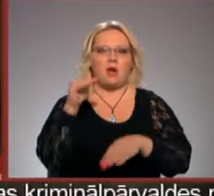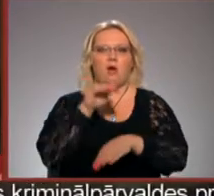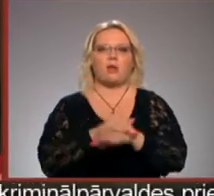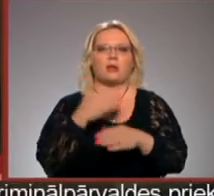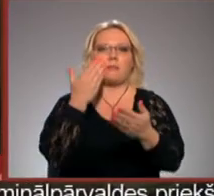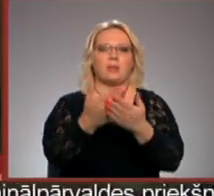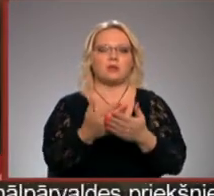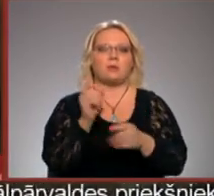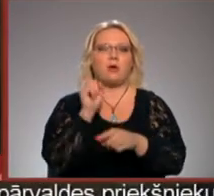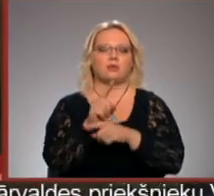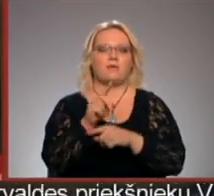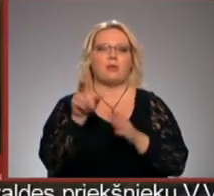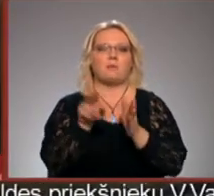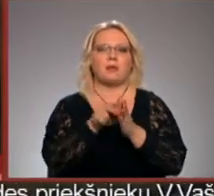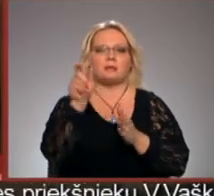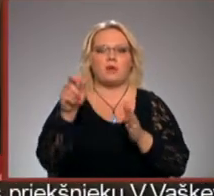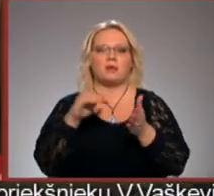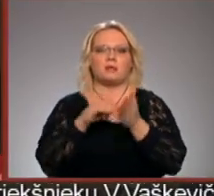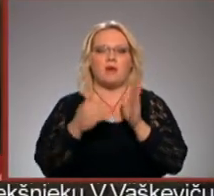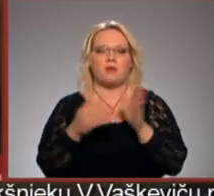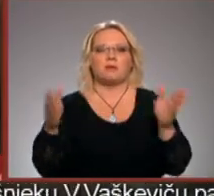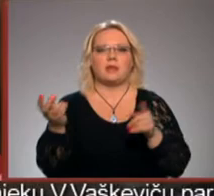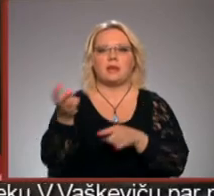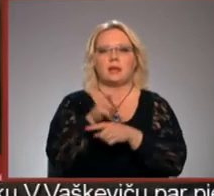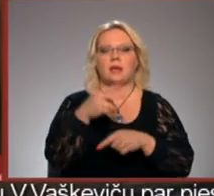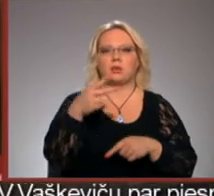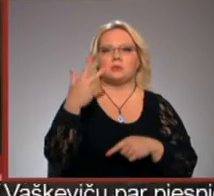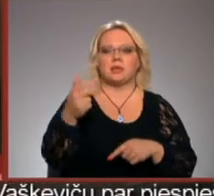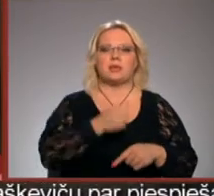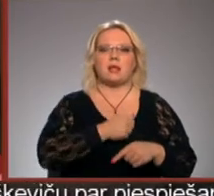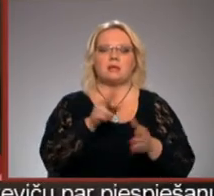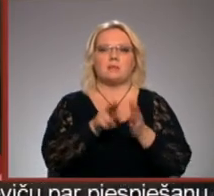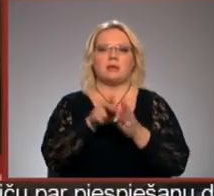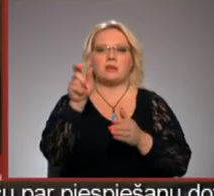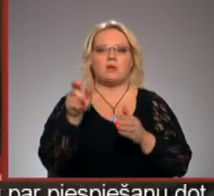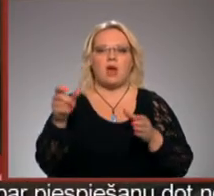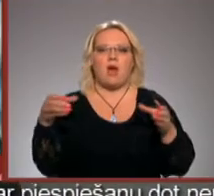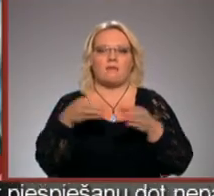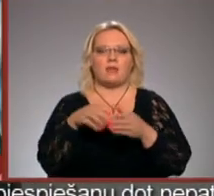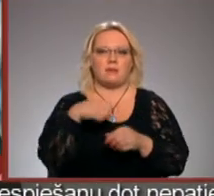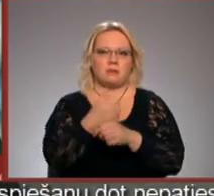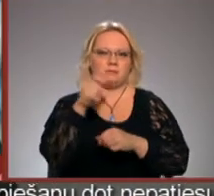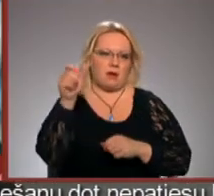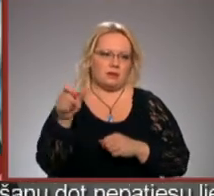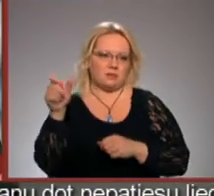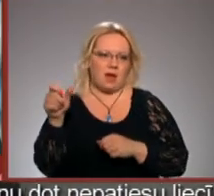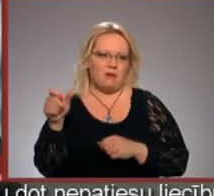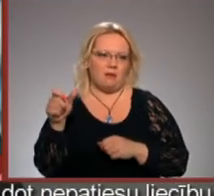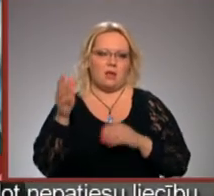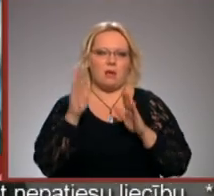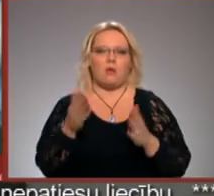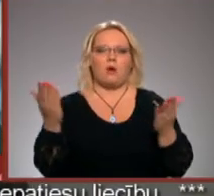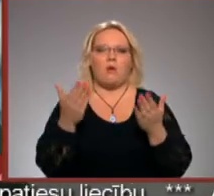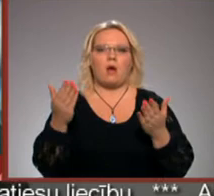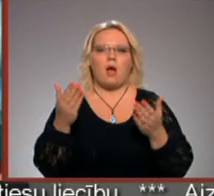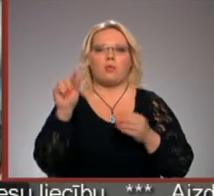priešlikumiem, ka uzlabot pensionāru stāvoktu, uz sēdi ieradās 23 Latgales pensionāru apvienību pārstāvji. Varbūt kaut kādu mazu